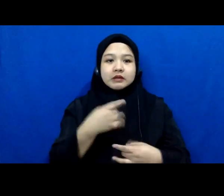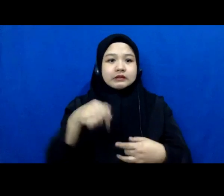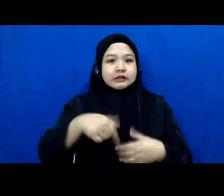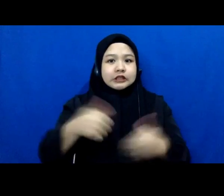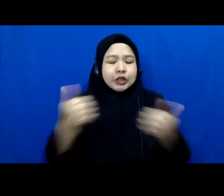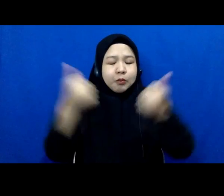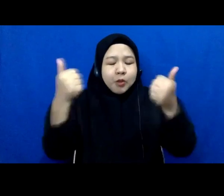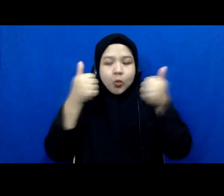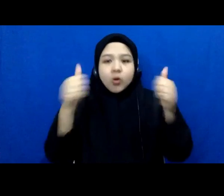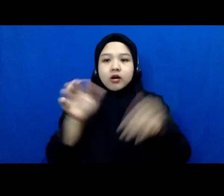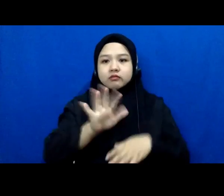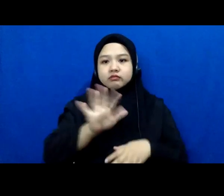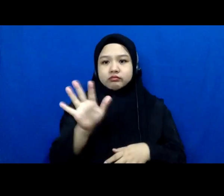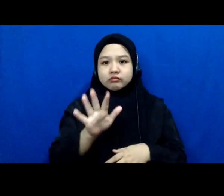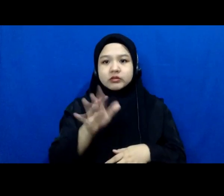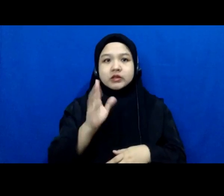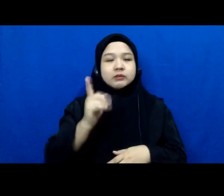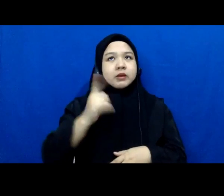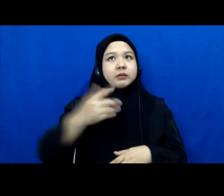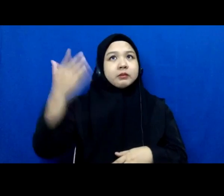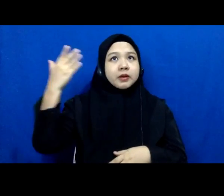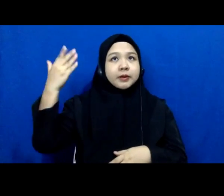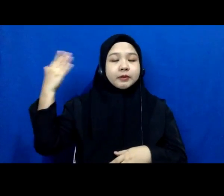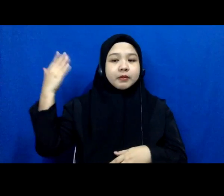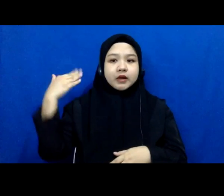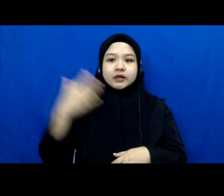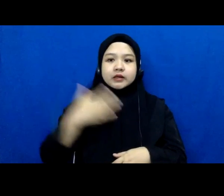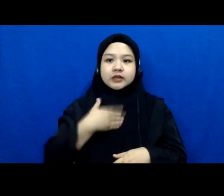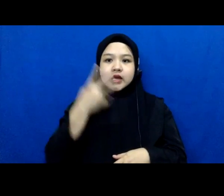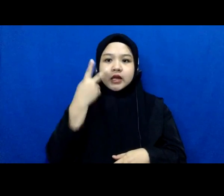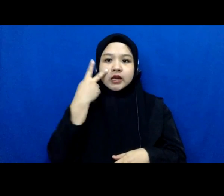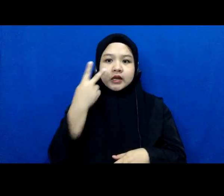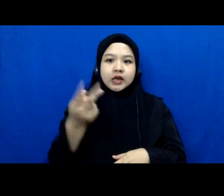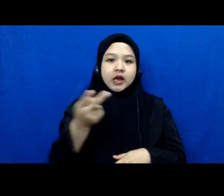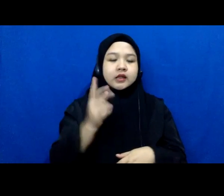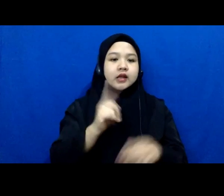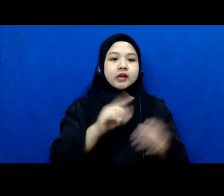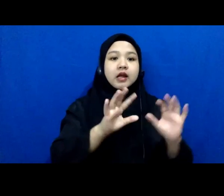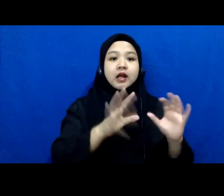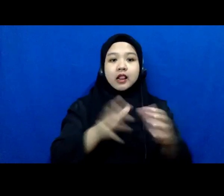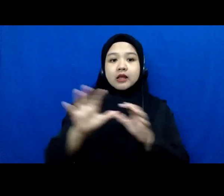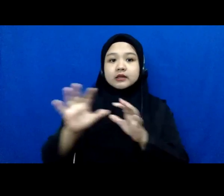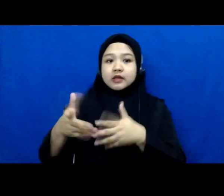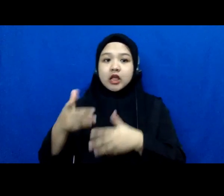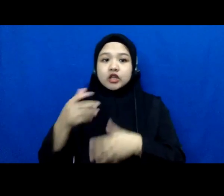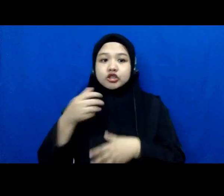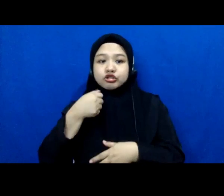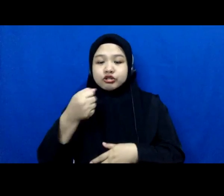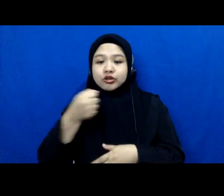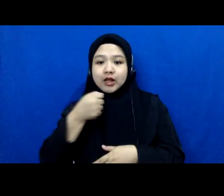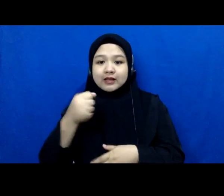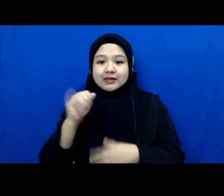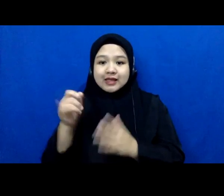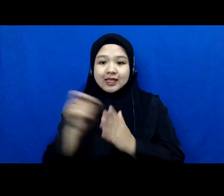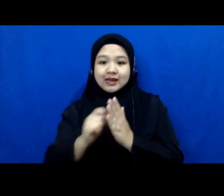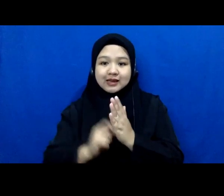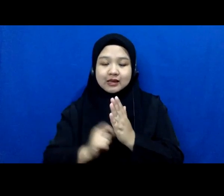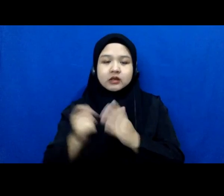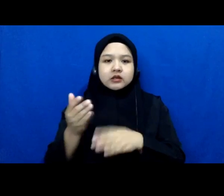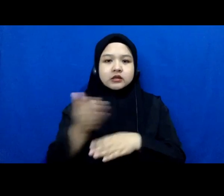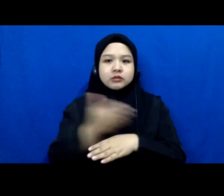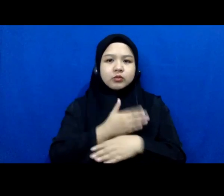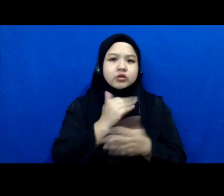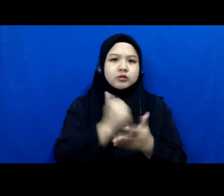lihat kelas-kelas jurnalistik yang sebelumnya pematerinya juga sebenarnya sudah cukup